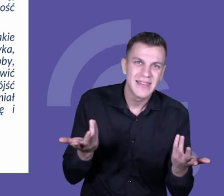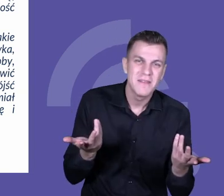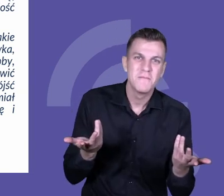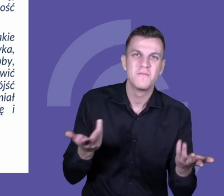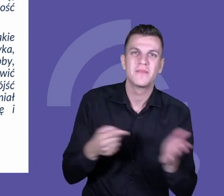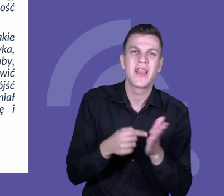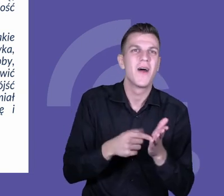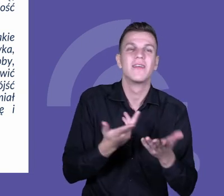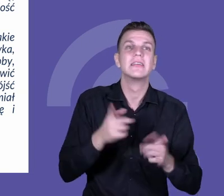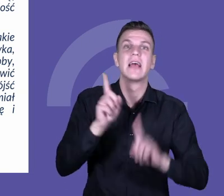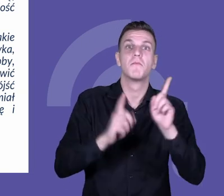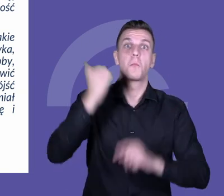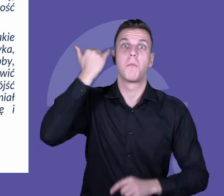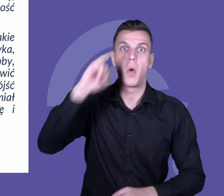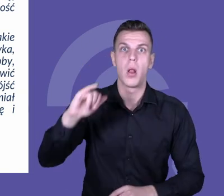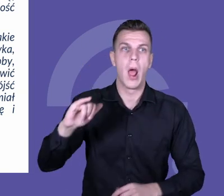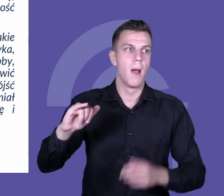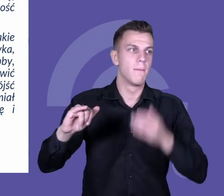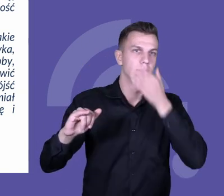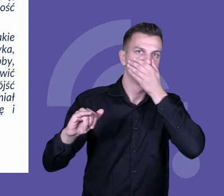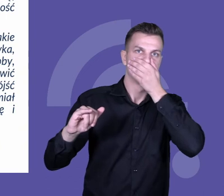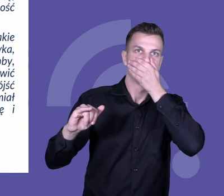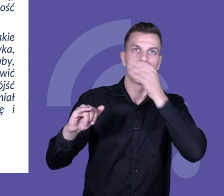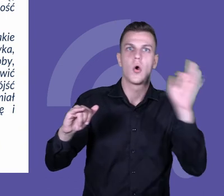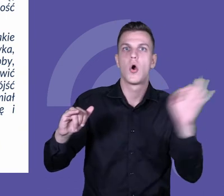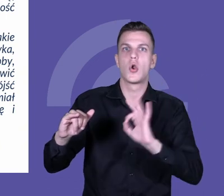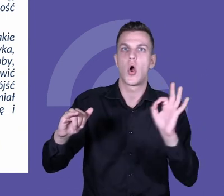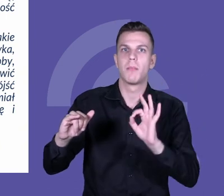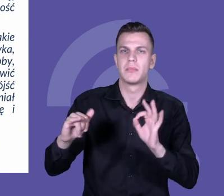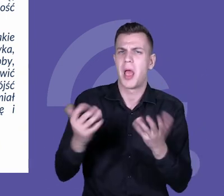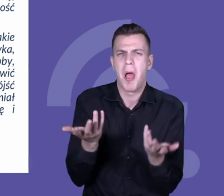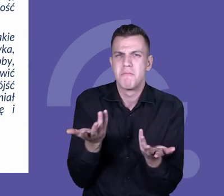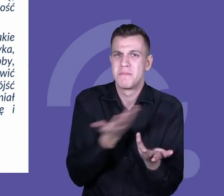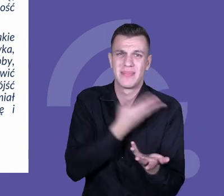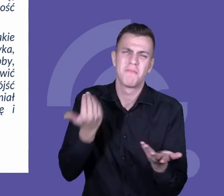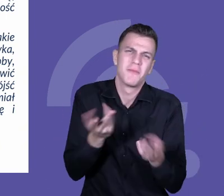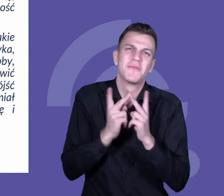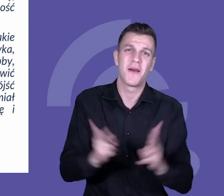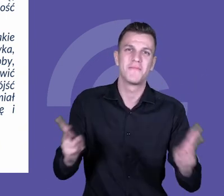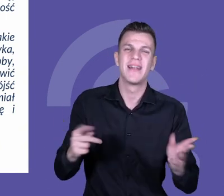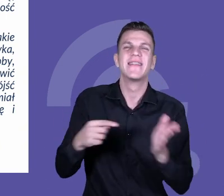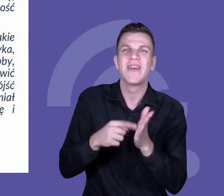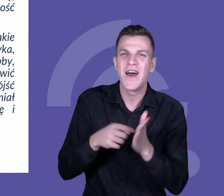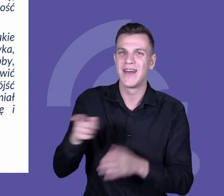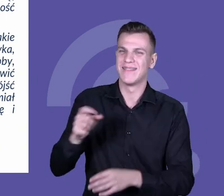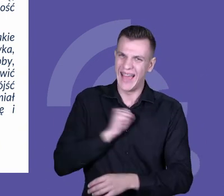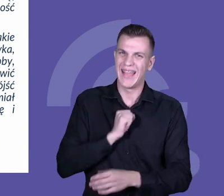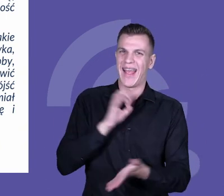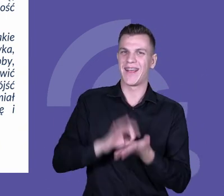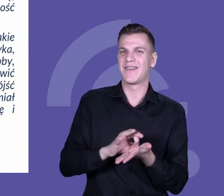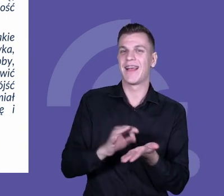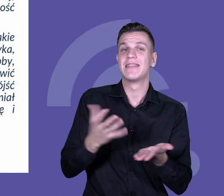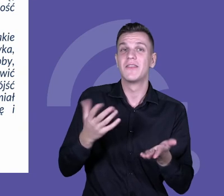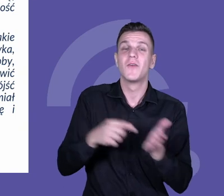rzeczywiście myli i że to się nic takiego strasznego nie dzieje. Więc wydaje mi się, że to jest bardzo, no takich cytatów jest tam sporo w raporcie,